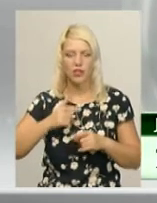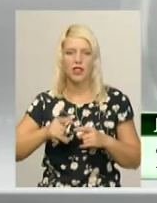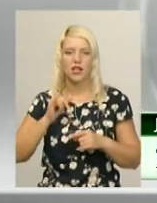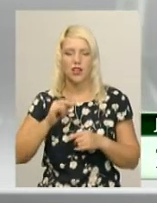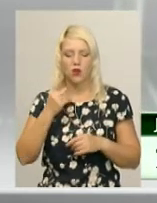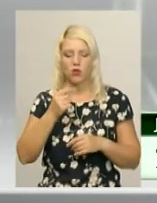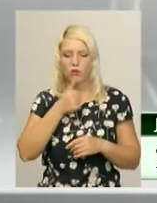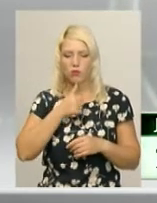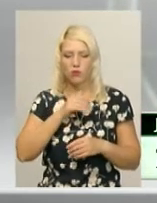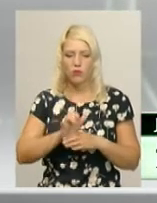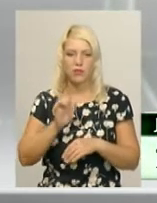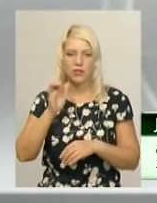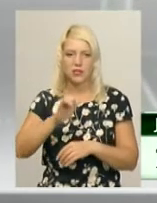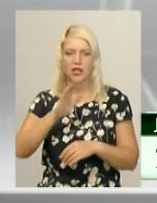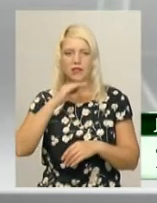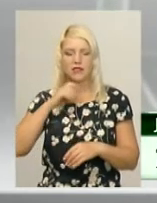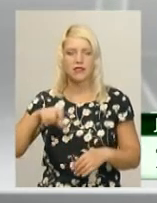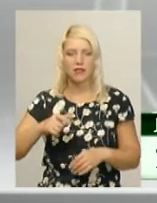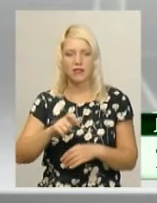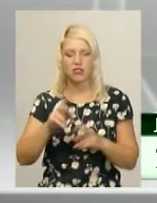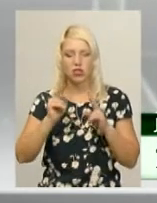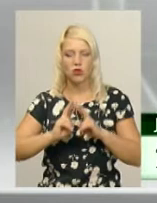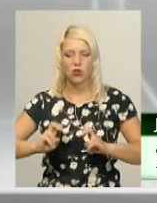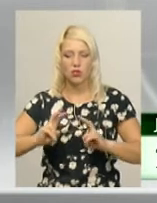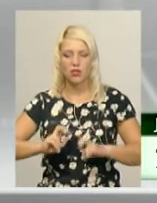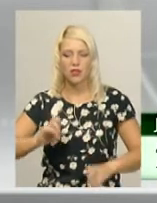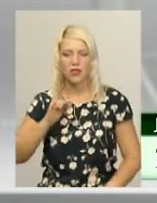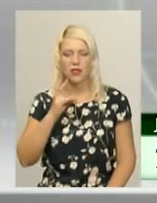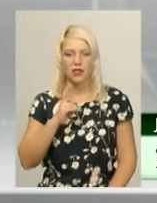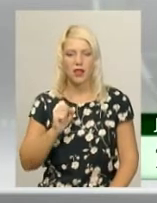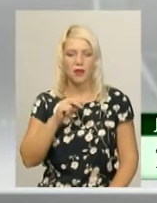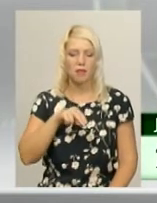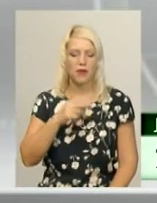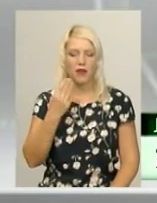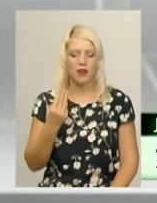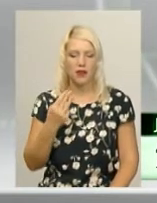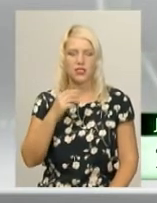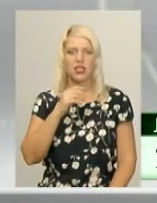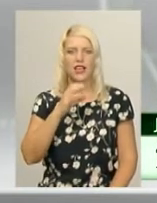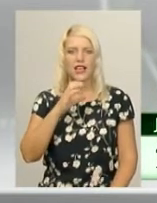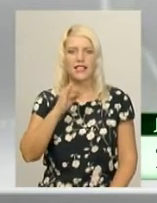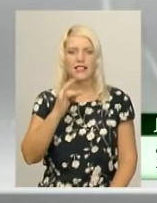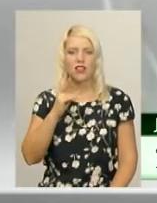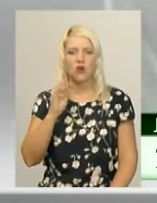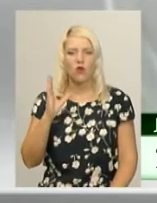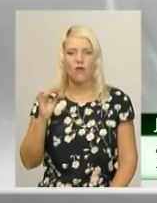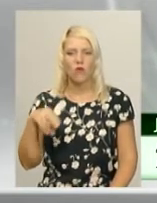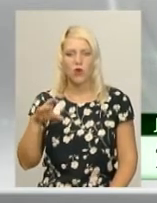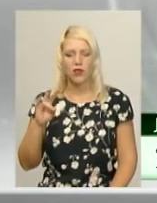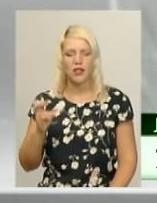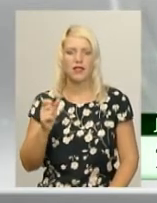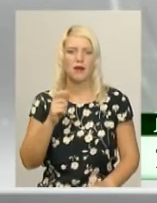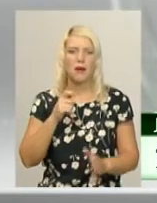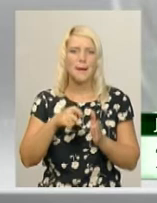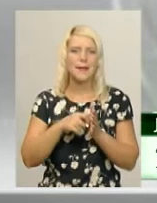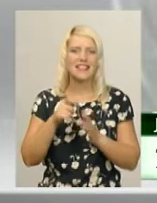прислали з річки. Досліджували на ПАЖ, на цірководень, фоторорганічні пестициди, досліджували